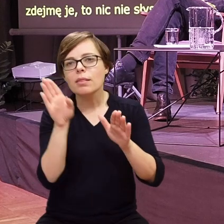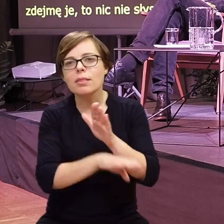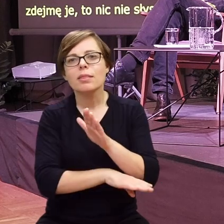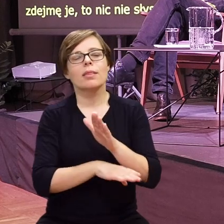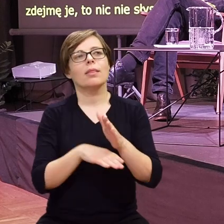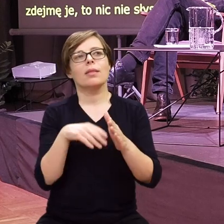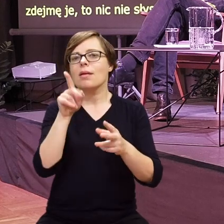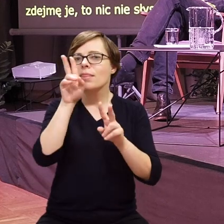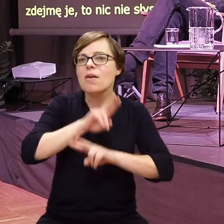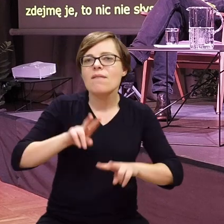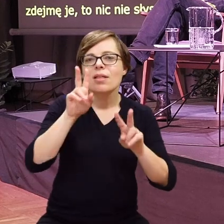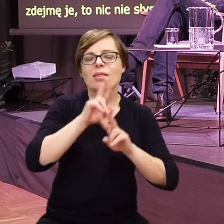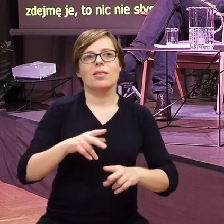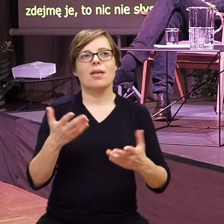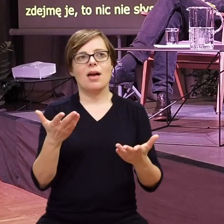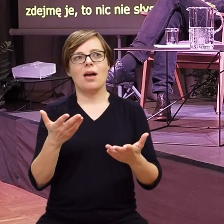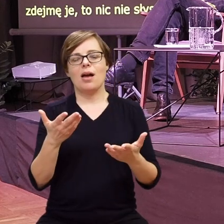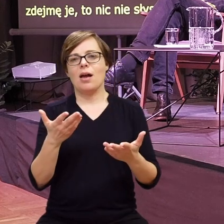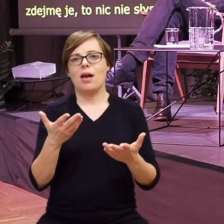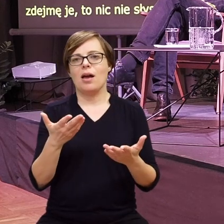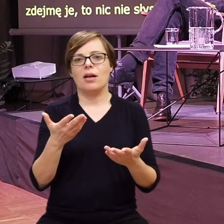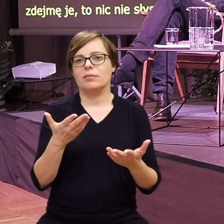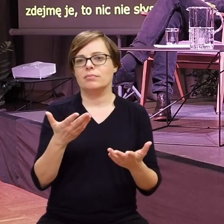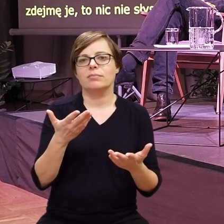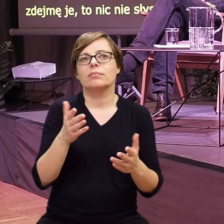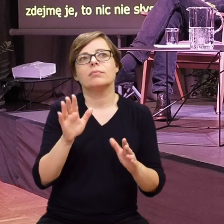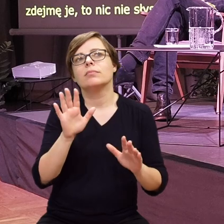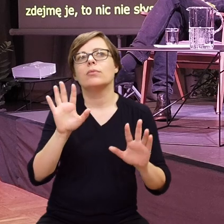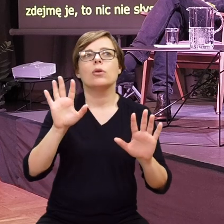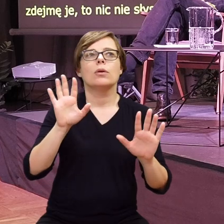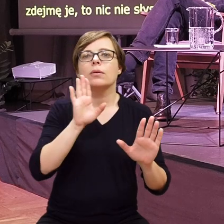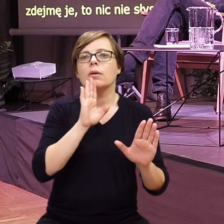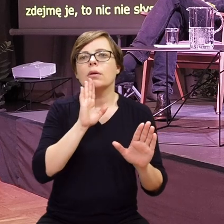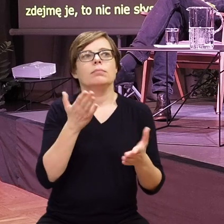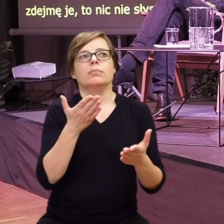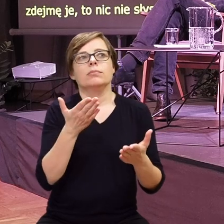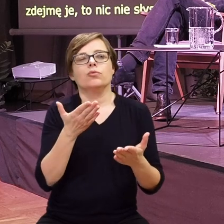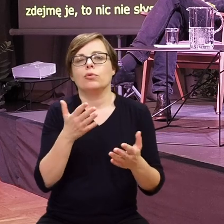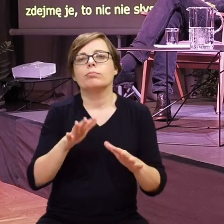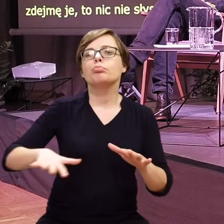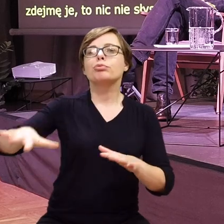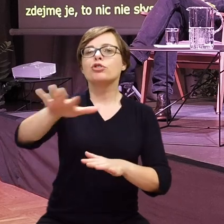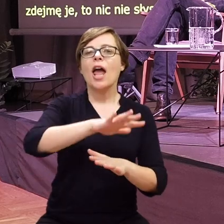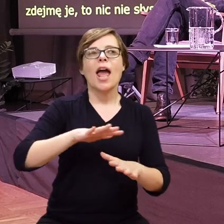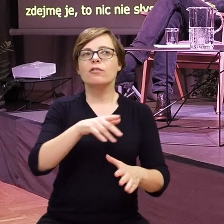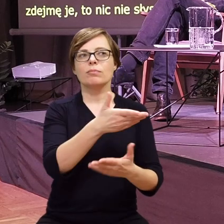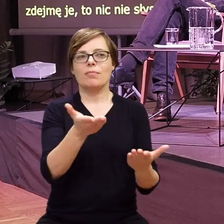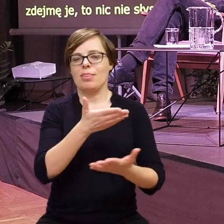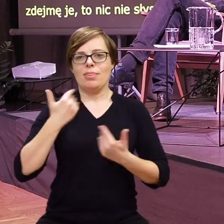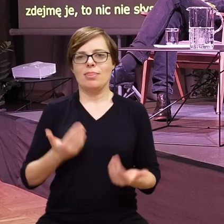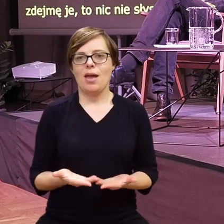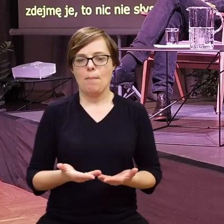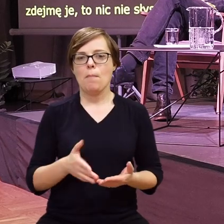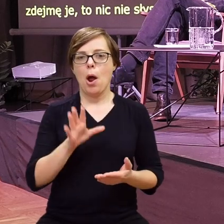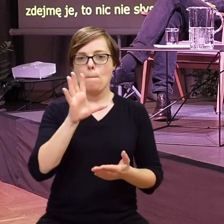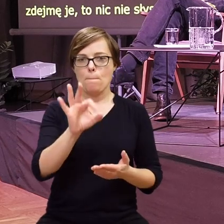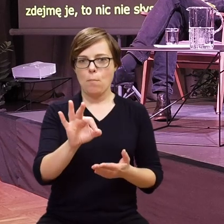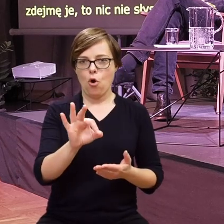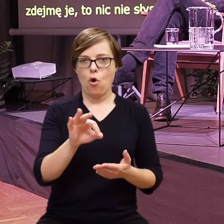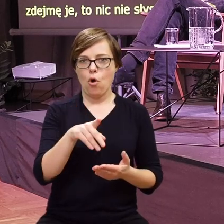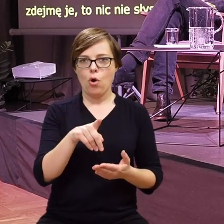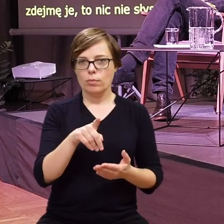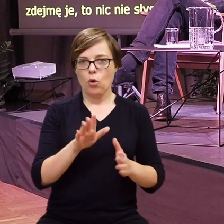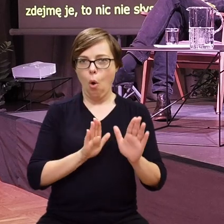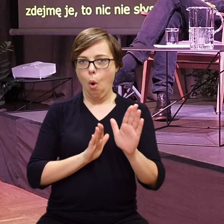niewidoczne, nieistniejące jakby w przestrzeni, bo ta postać, która jest na